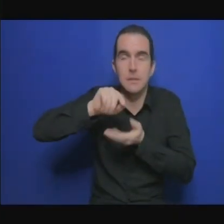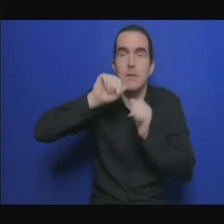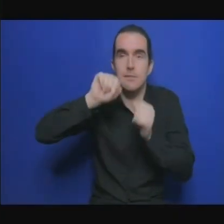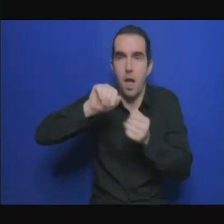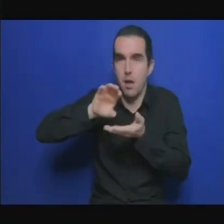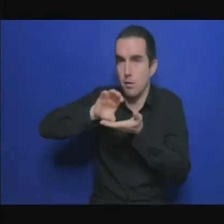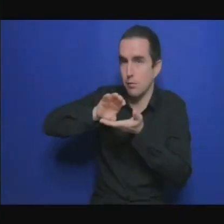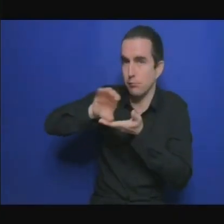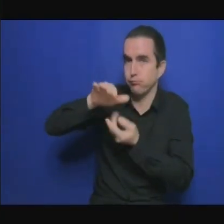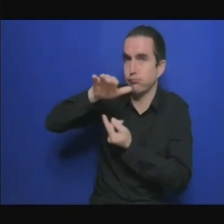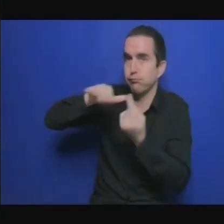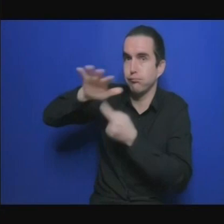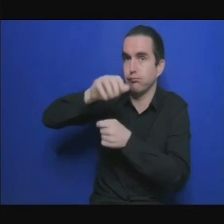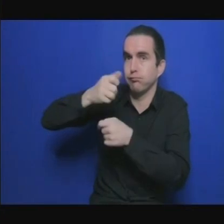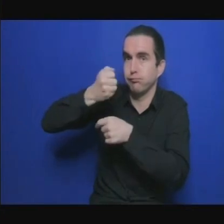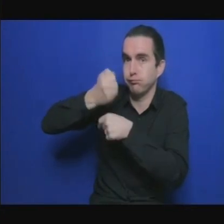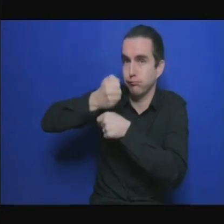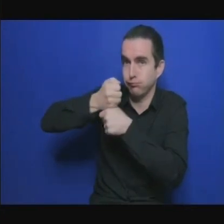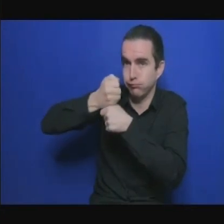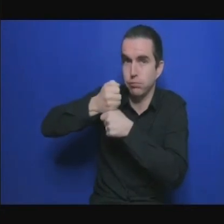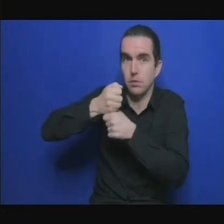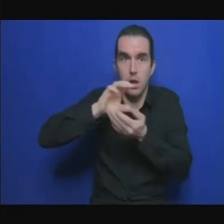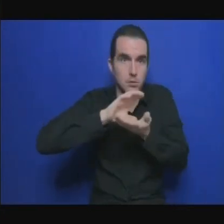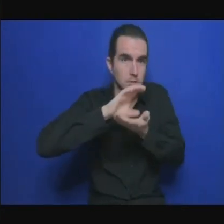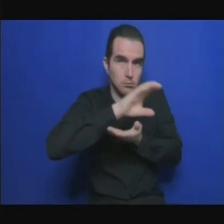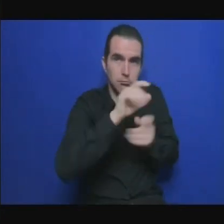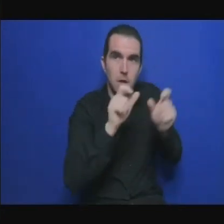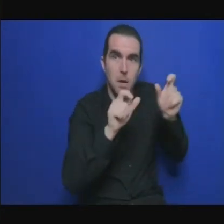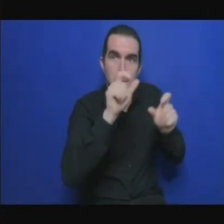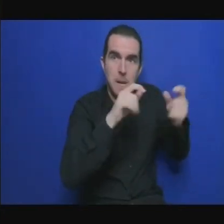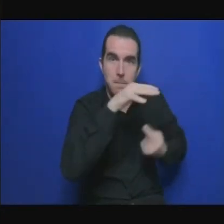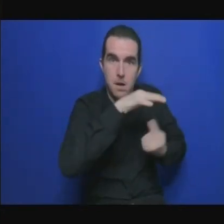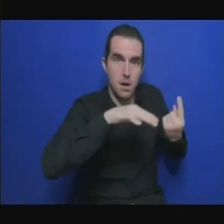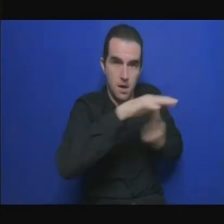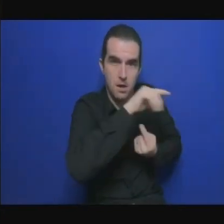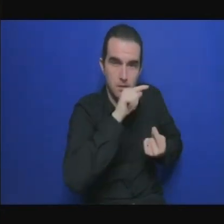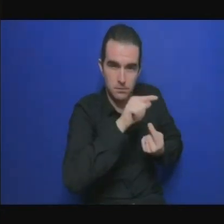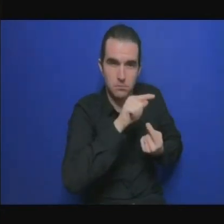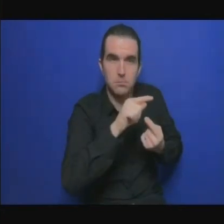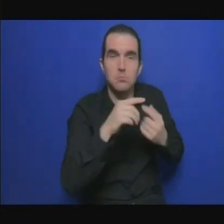il a cité l'exemple d'une organisation Olade qui est en Amérique latine